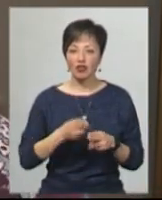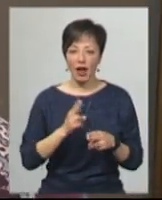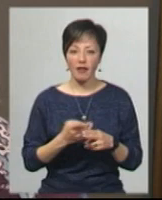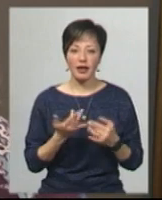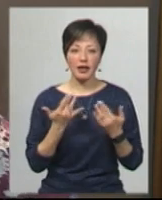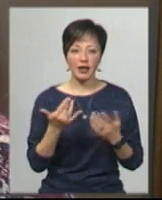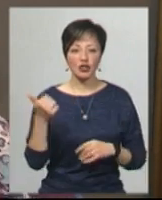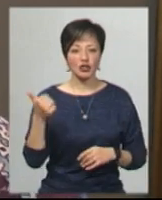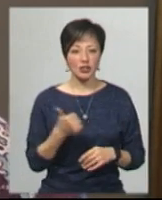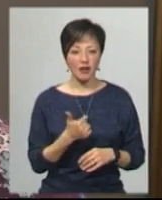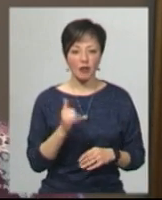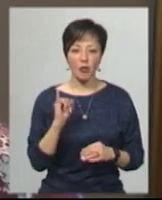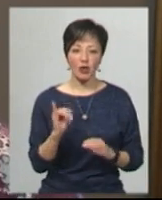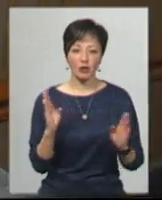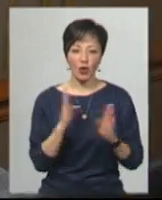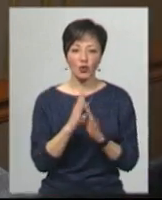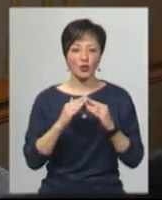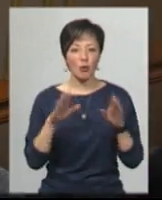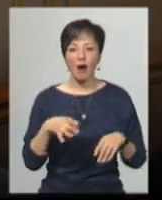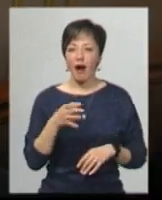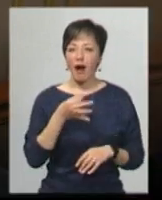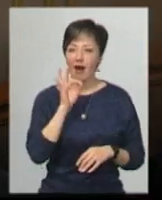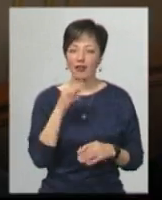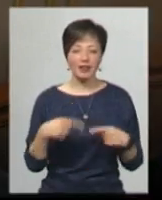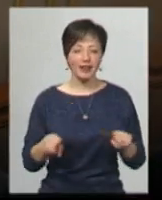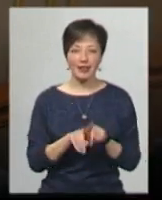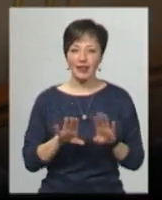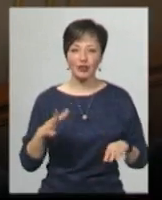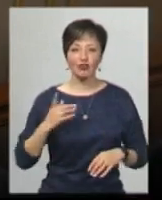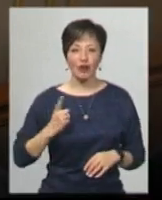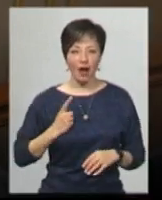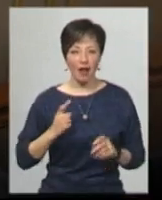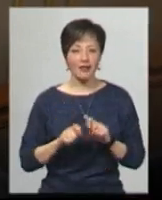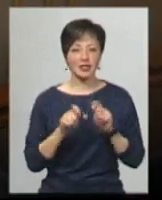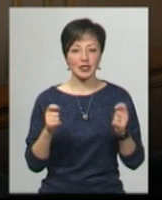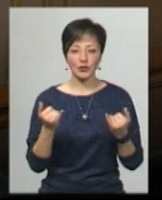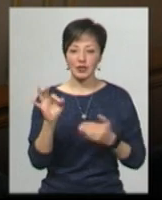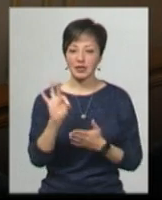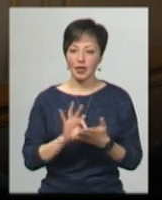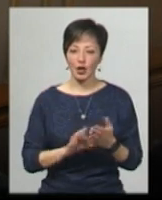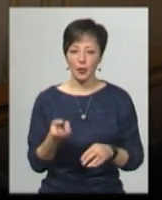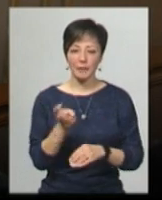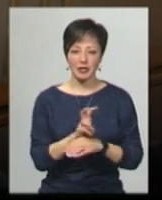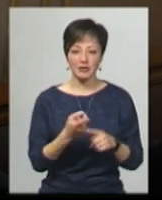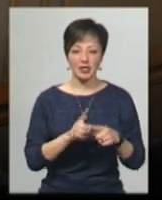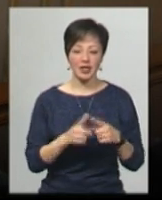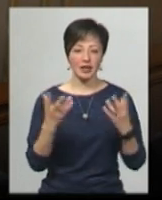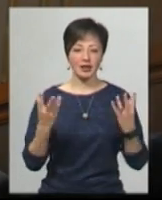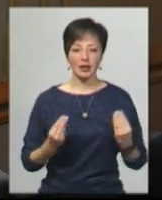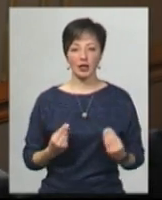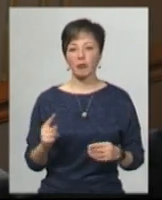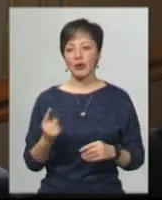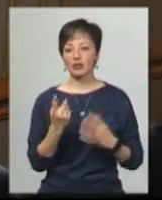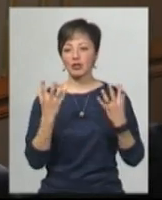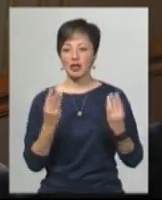тяжко, вдома кава вона не така. Дуже чекали ми, що сьогодні відкриється. Ми тут сьогодні прийшли в цей день, перший день